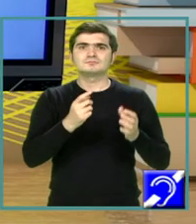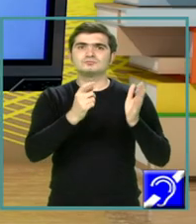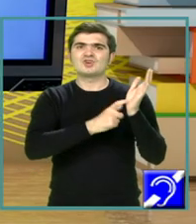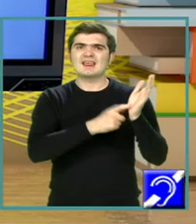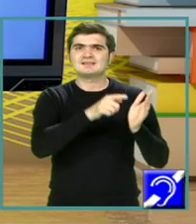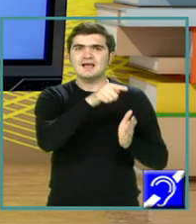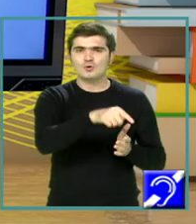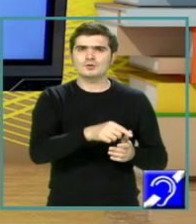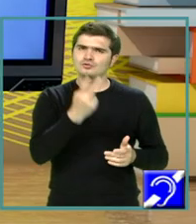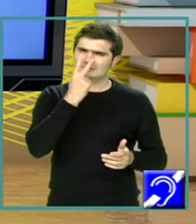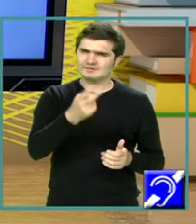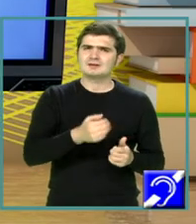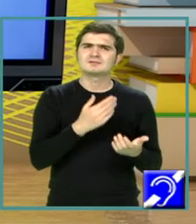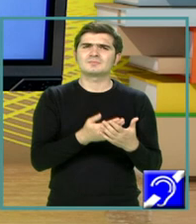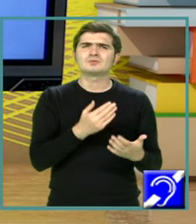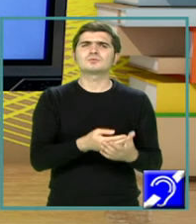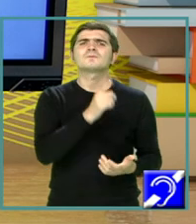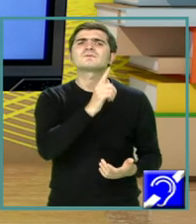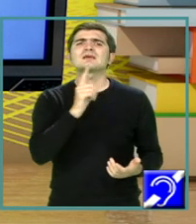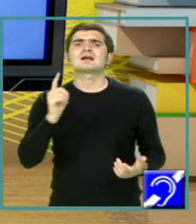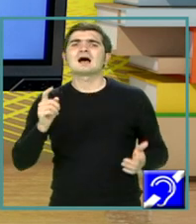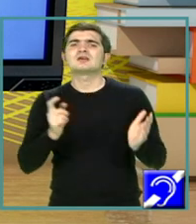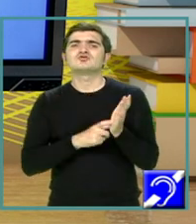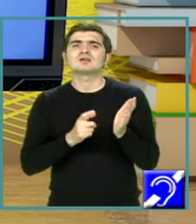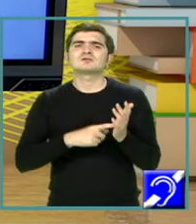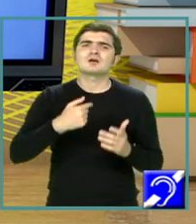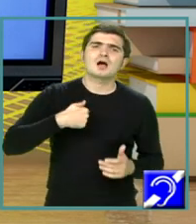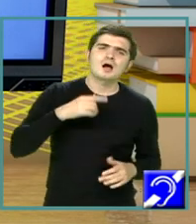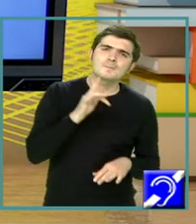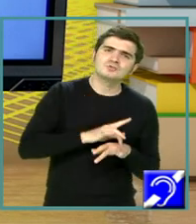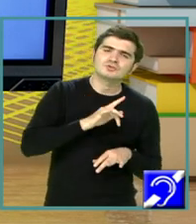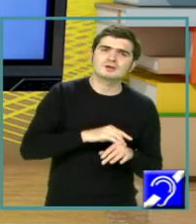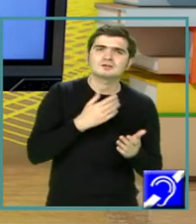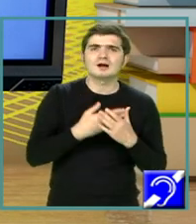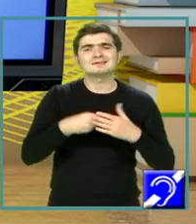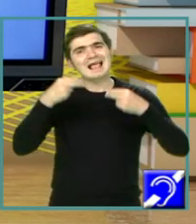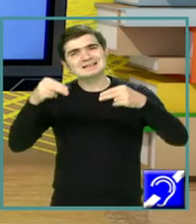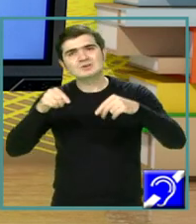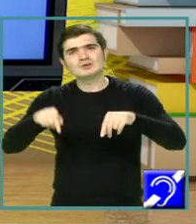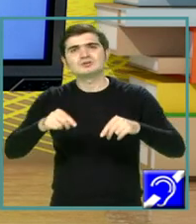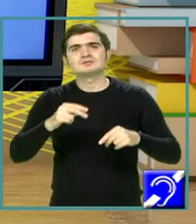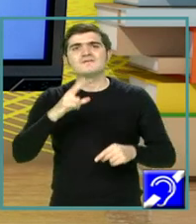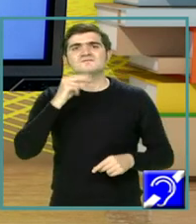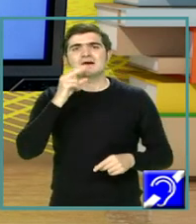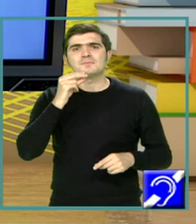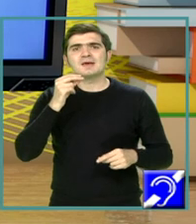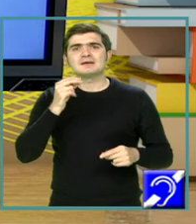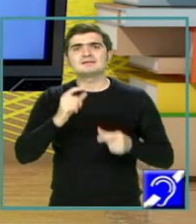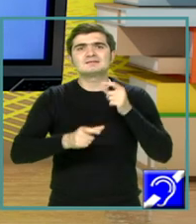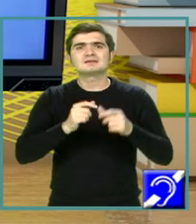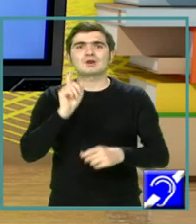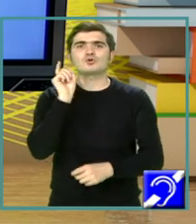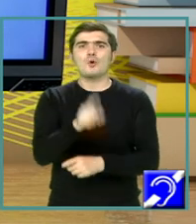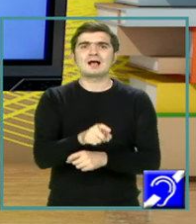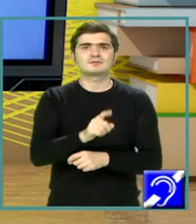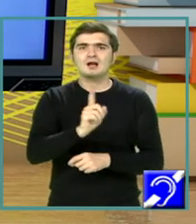veți vedea că pentru fiecare cerință în parte am încercat să explic aceste verbe de comandă, tocmai pentru a nu avea